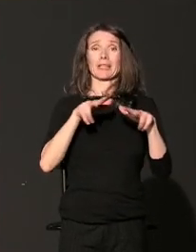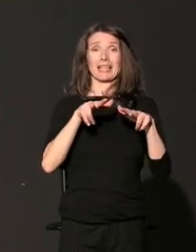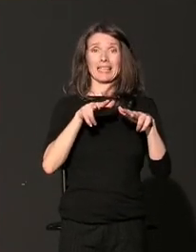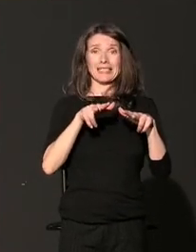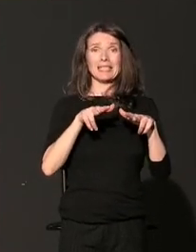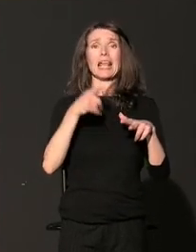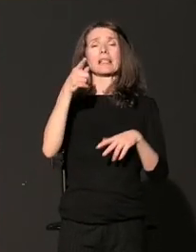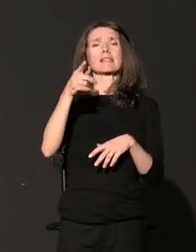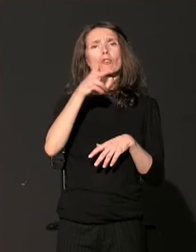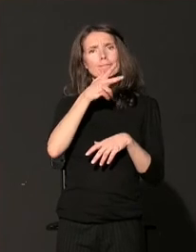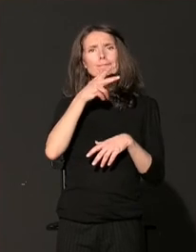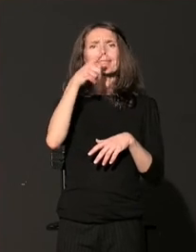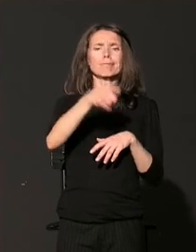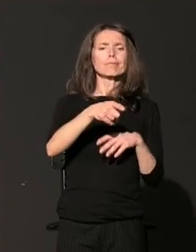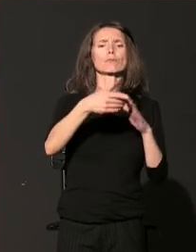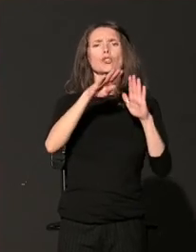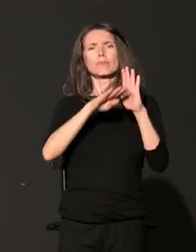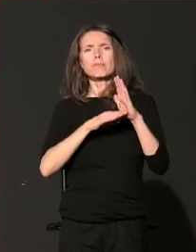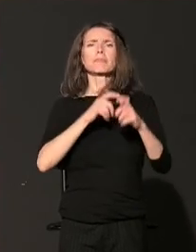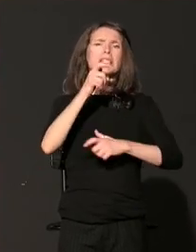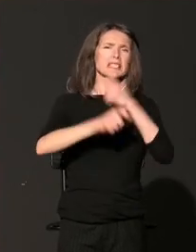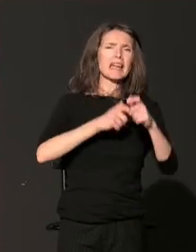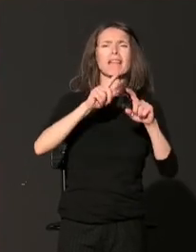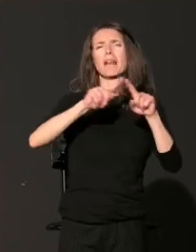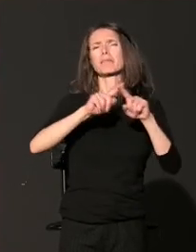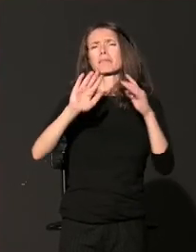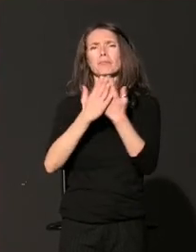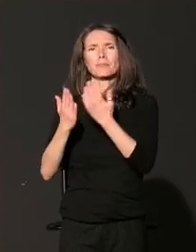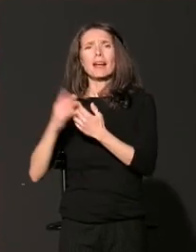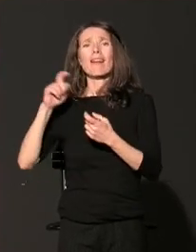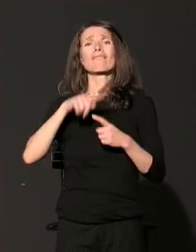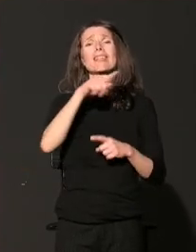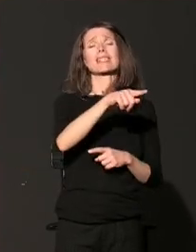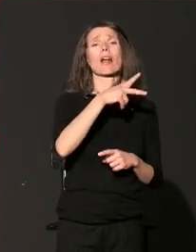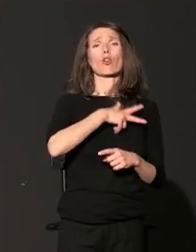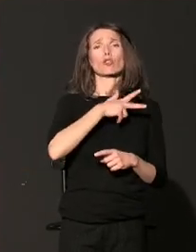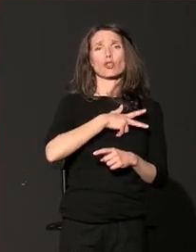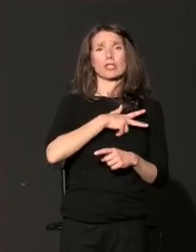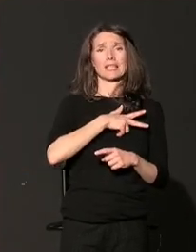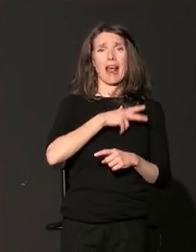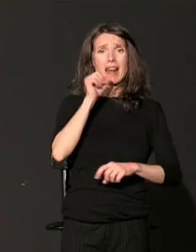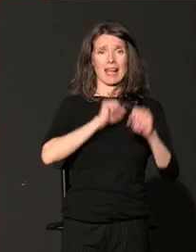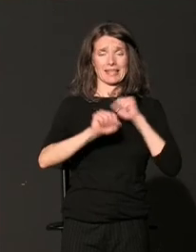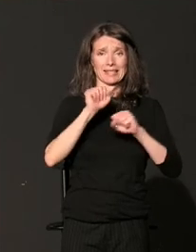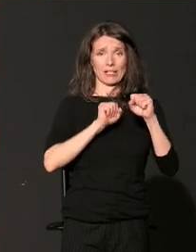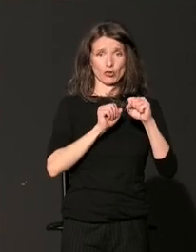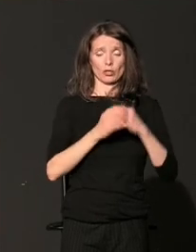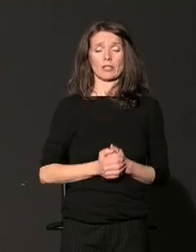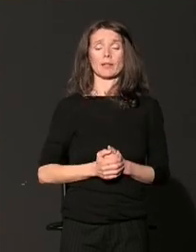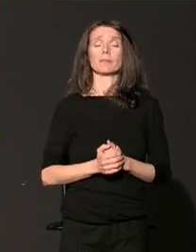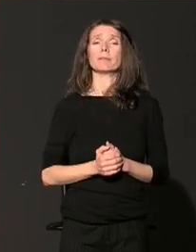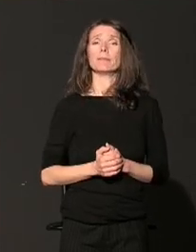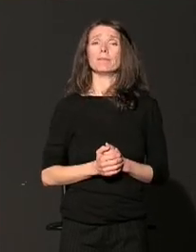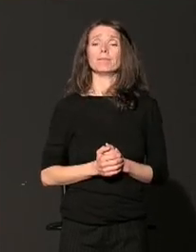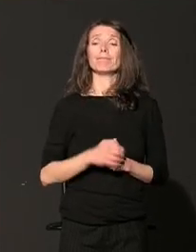zakona i podzakonskih akata koji se donose u oblasti socijalne zaštite. Svim građanima i porodicama